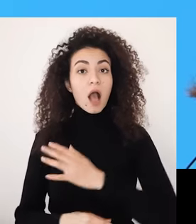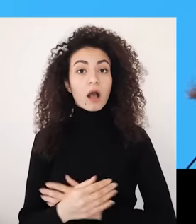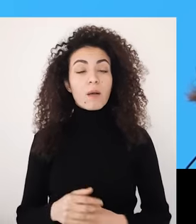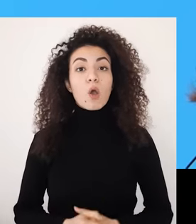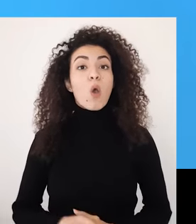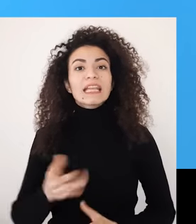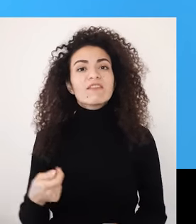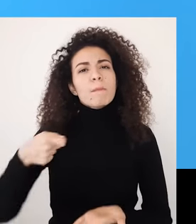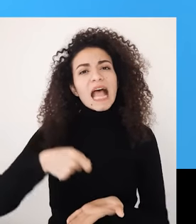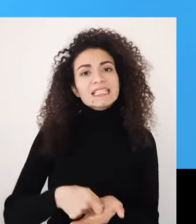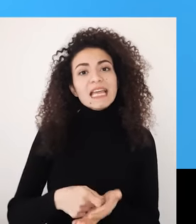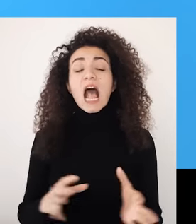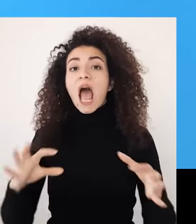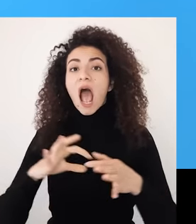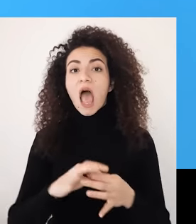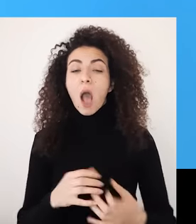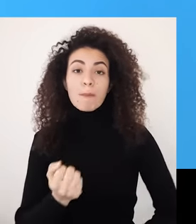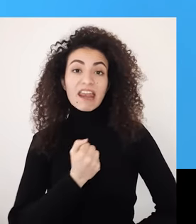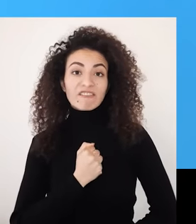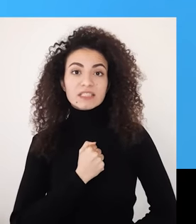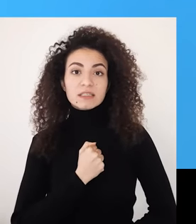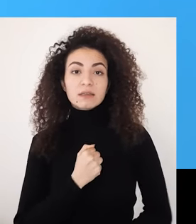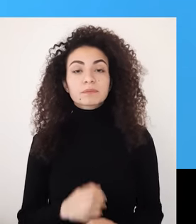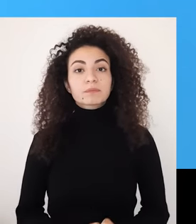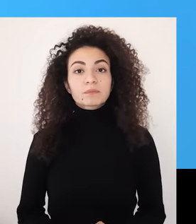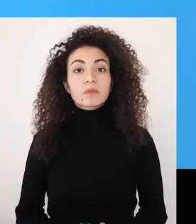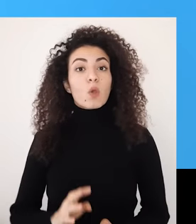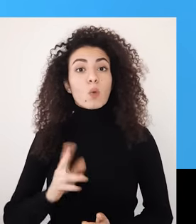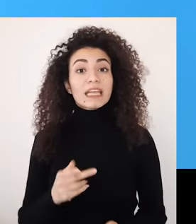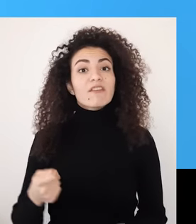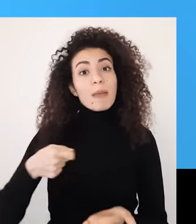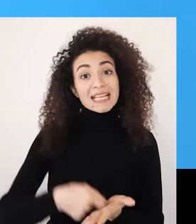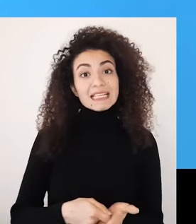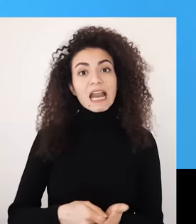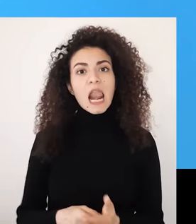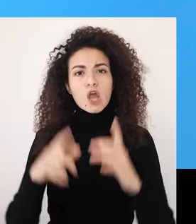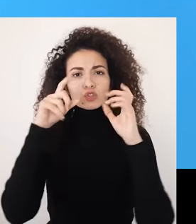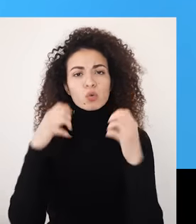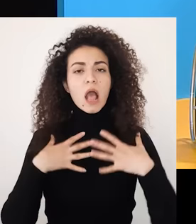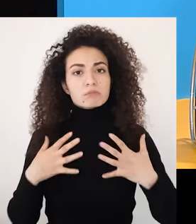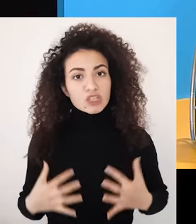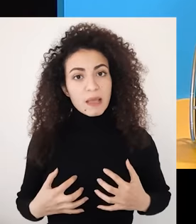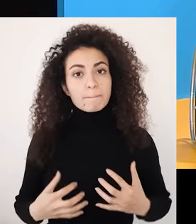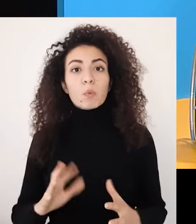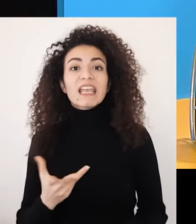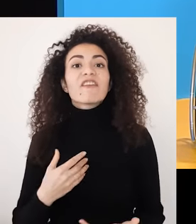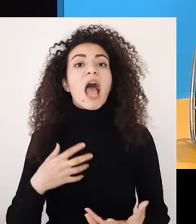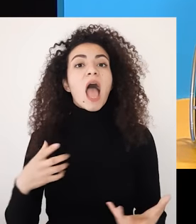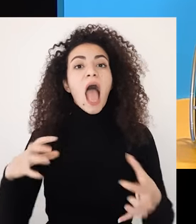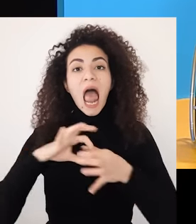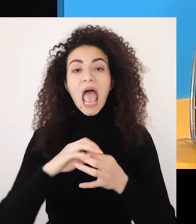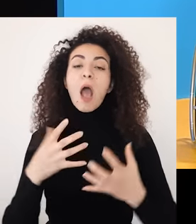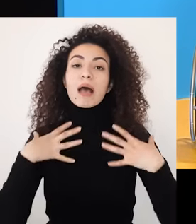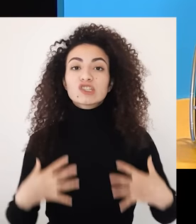علاقتها وتقديرها لذاتها وانعكاس هالأمر على صورتها الجسدية وعلاقتها بجسدها وبيضم أربعة